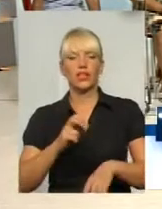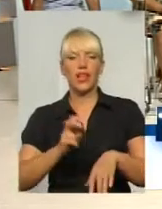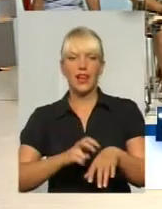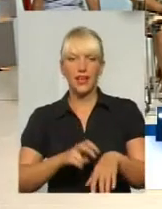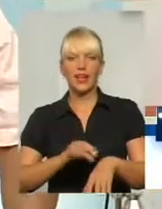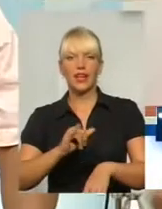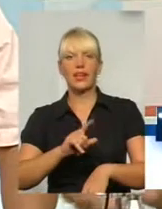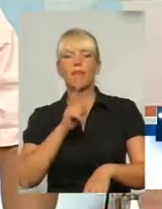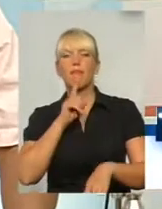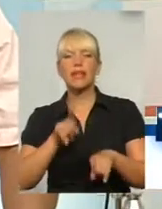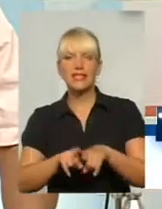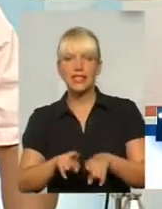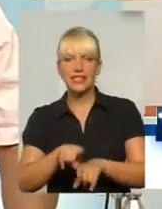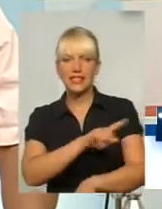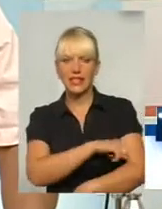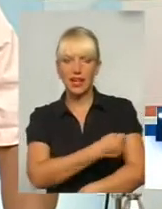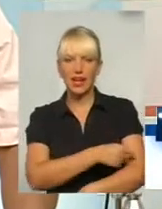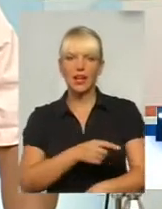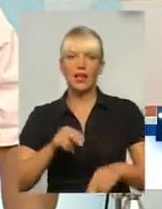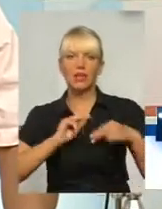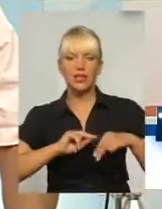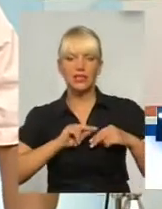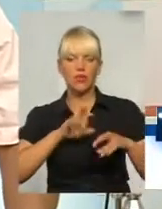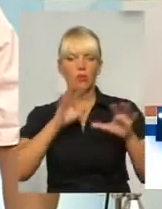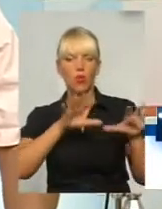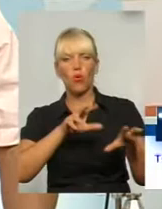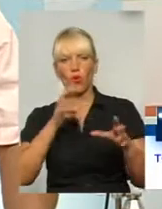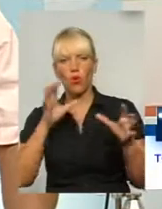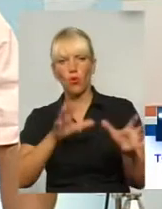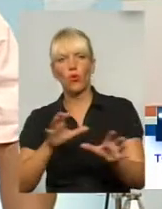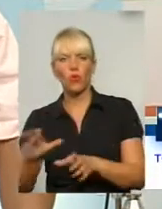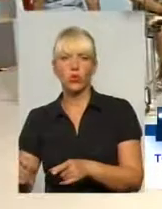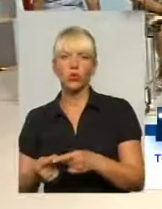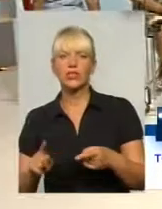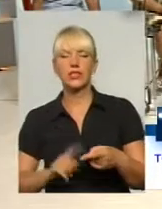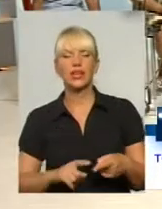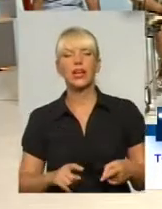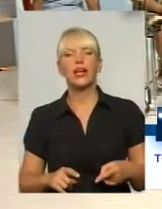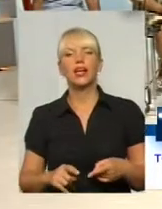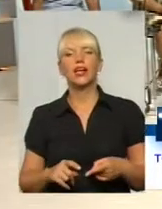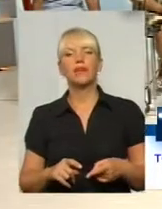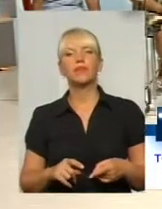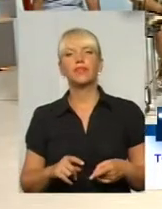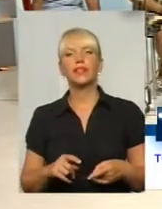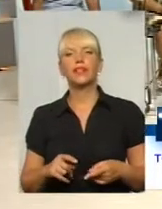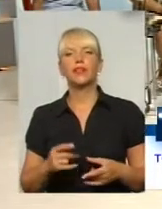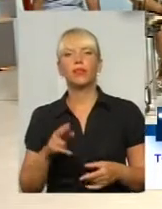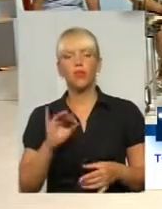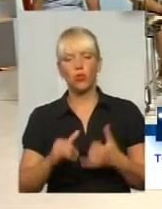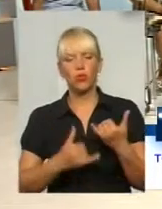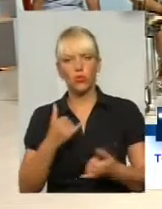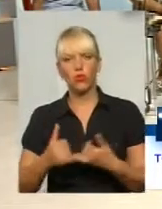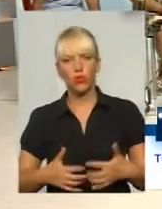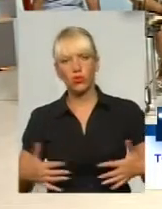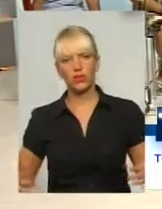і працівники по уходу за тваринами, завідувачів. Тут ж ж і комунальне підтримування, і буде